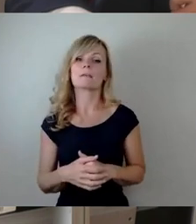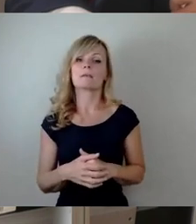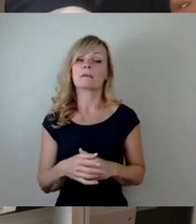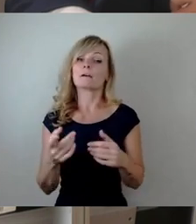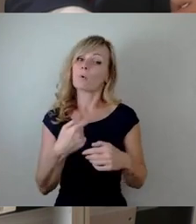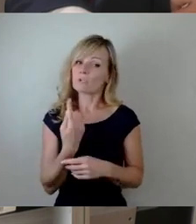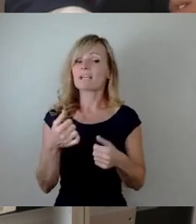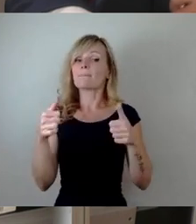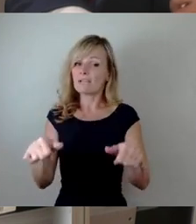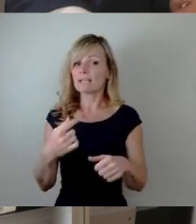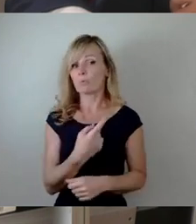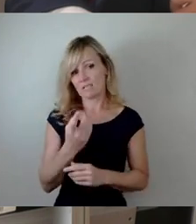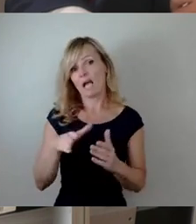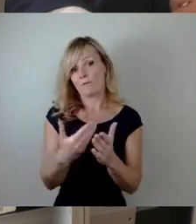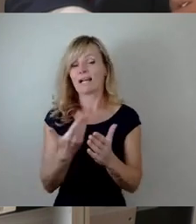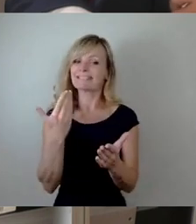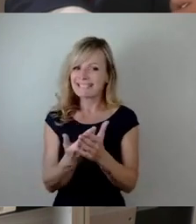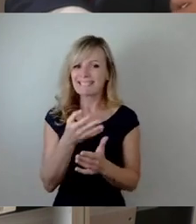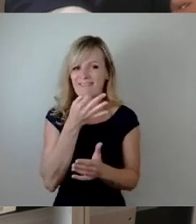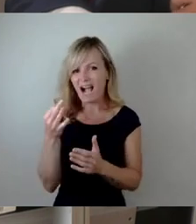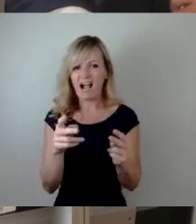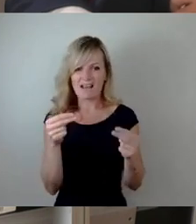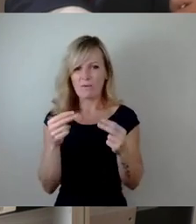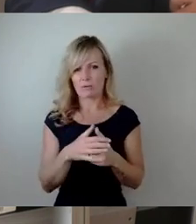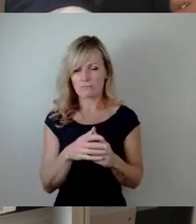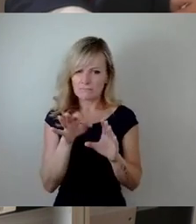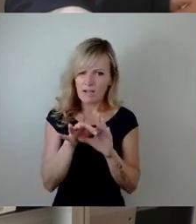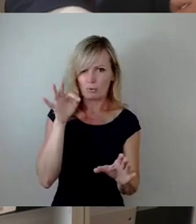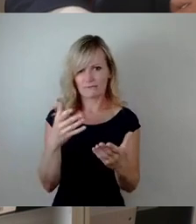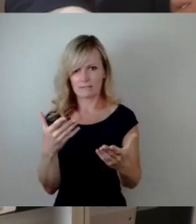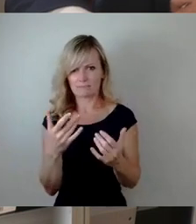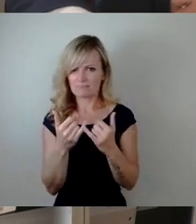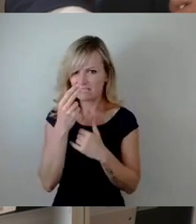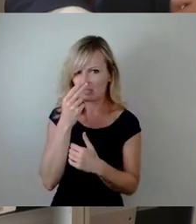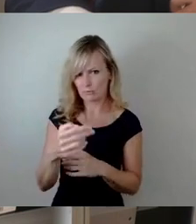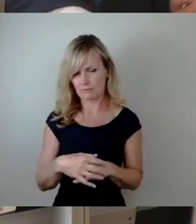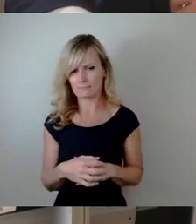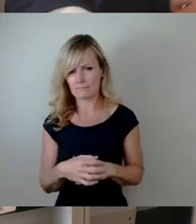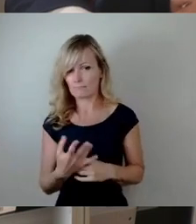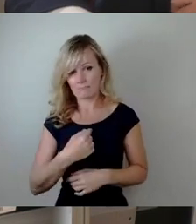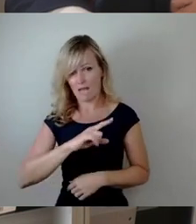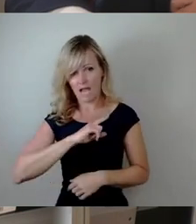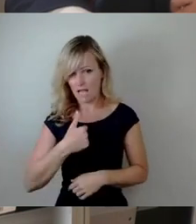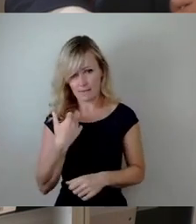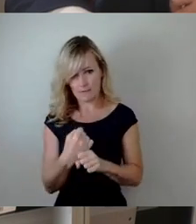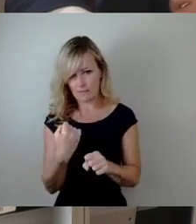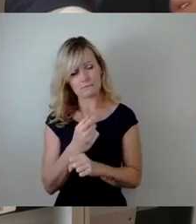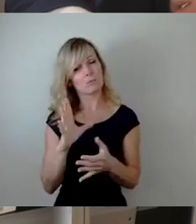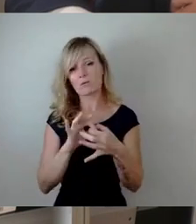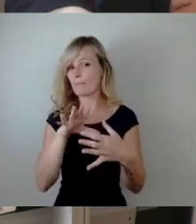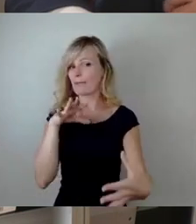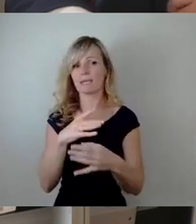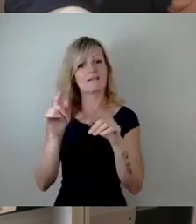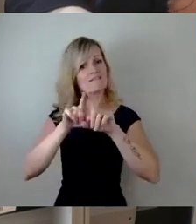dies herauszufinden. Dies werden wir auch nicht allein tun, sondern ganz bewusst unabhängige Fachkompetenz von außerhalb der